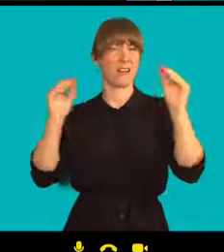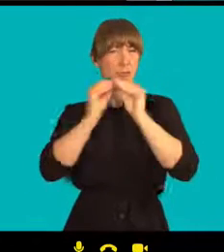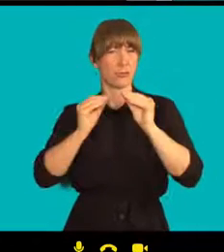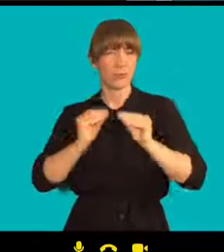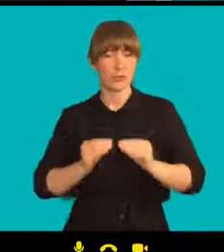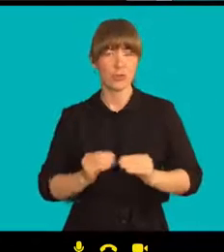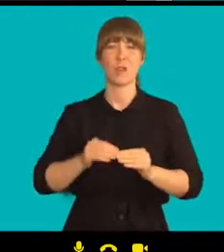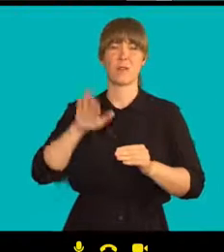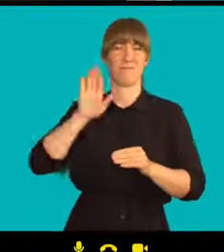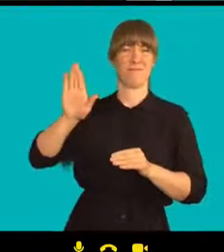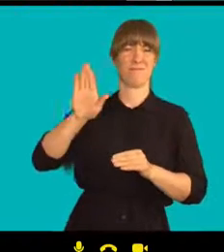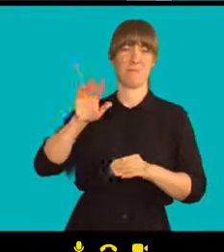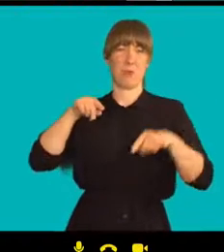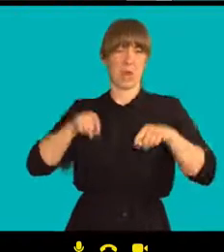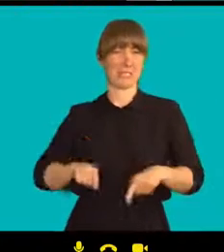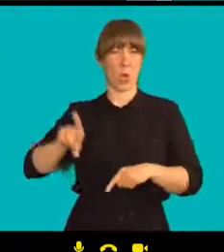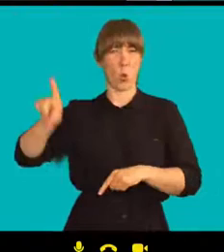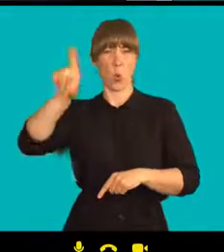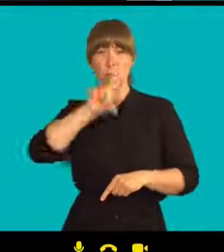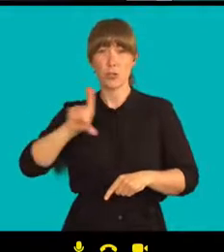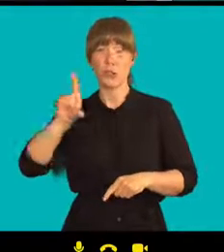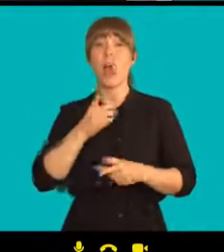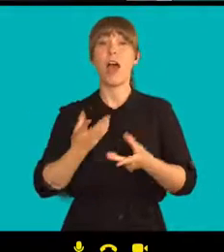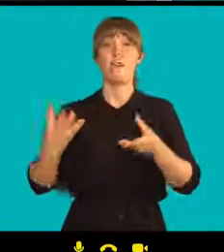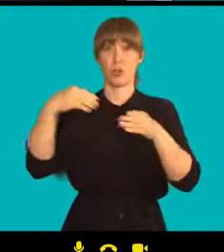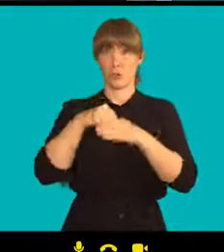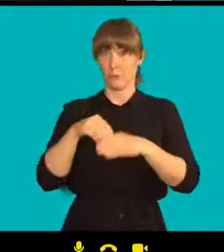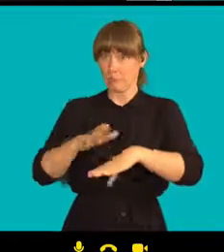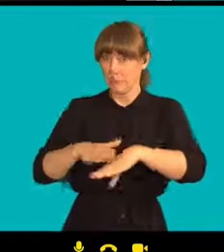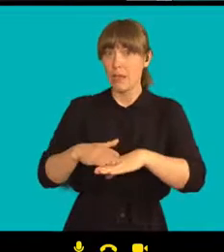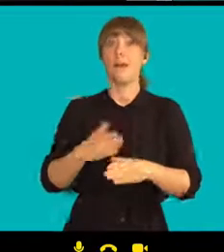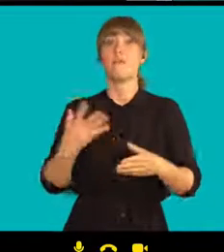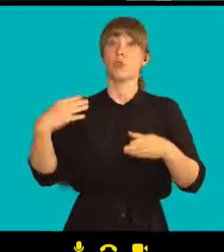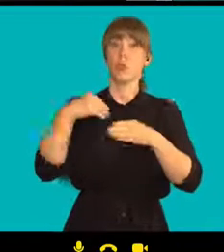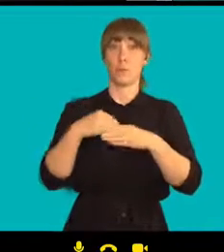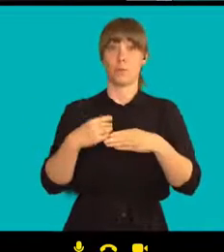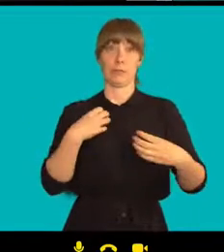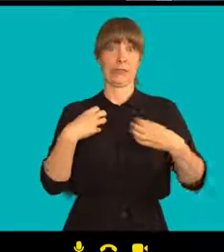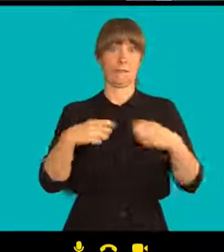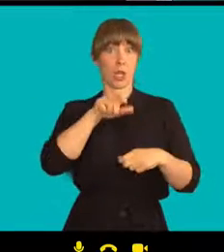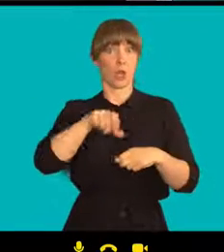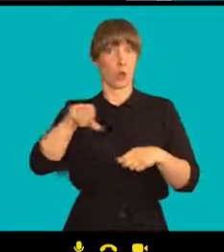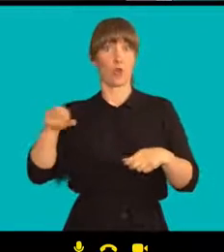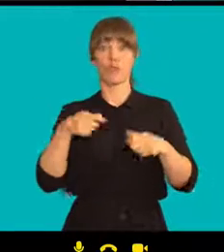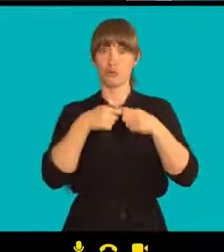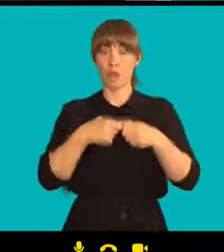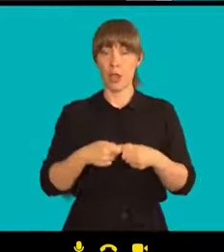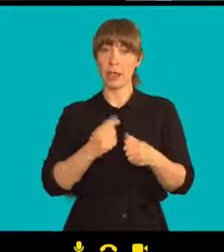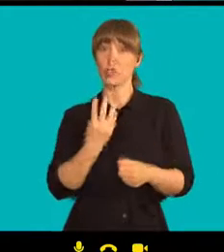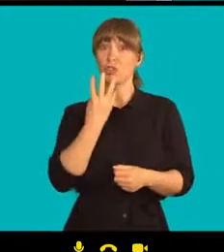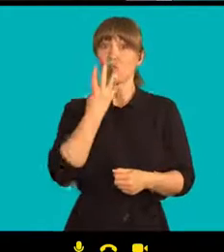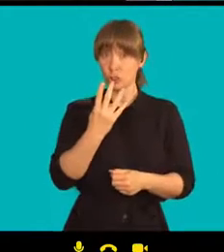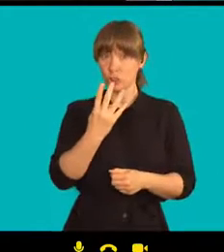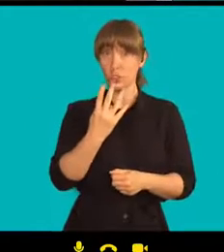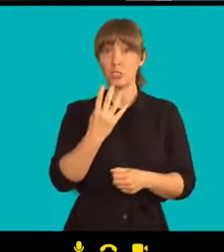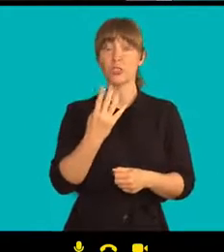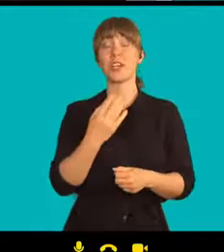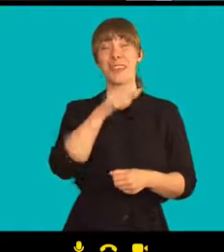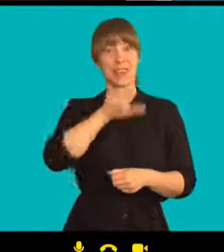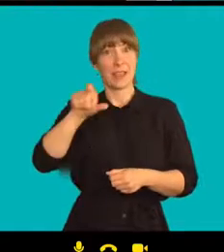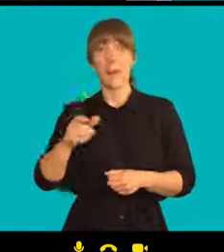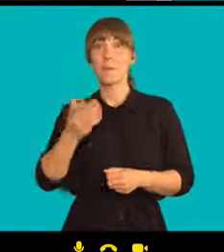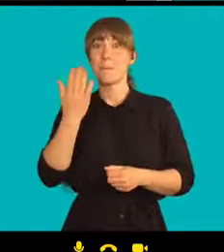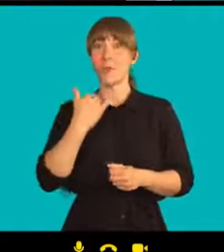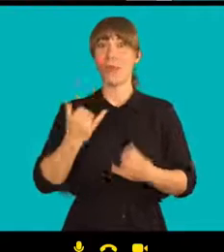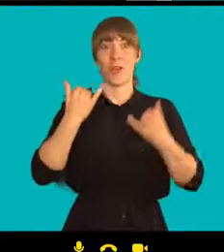dezidenti, konkrétně čtyři, čtyři aktivisté, čtyři dezidenti, které běloruský režim zadržuje, získali letošní